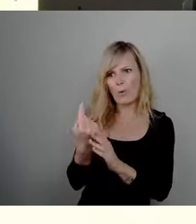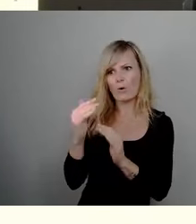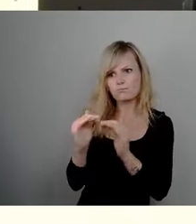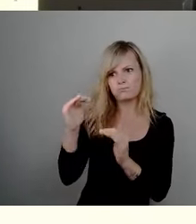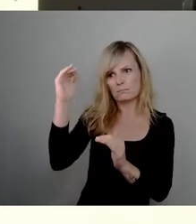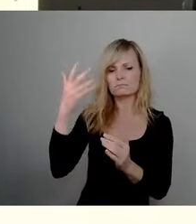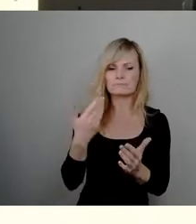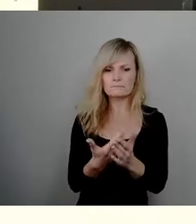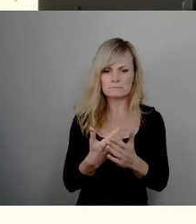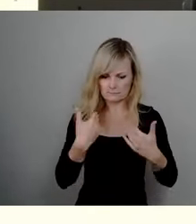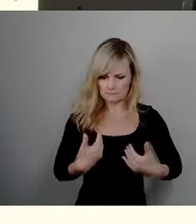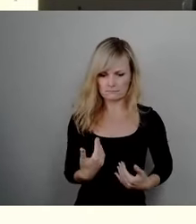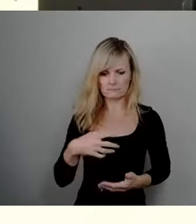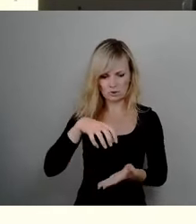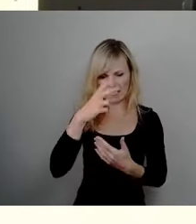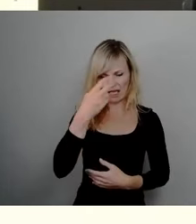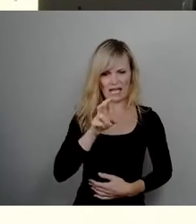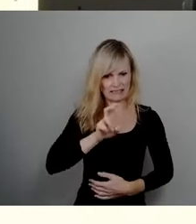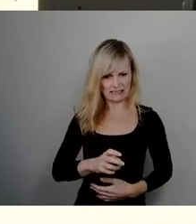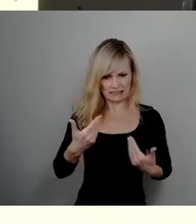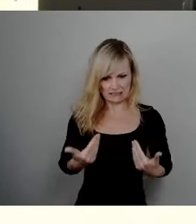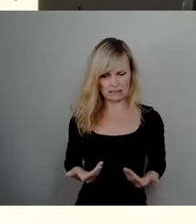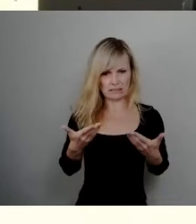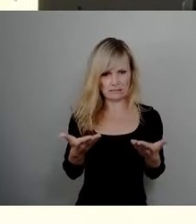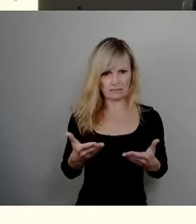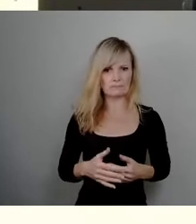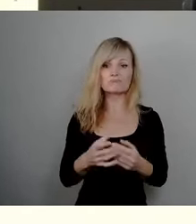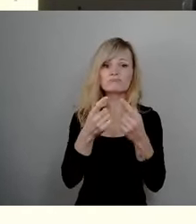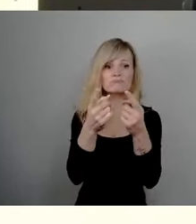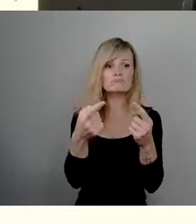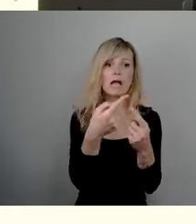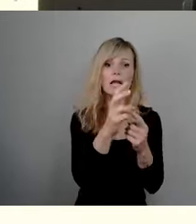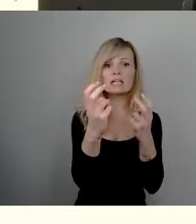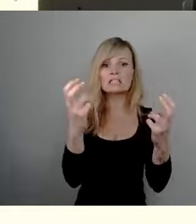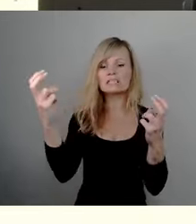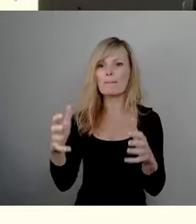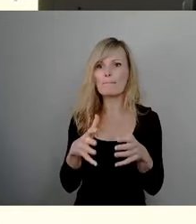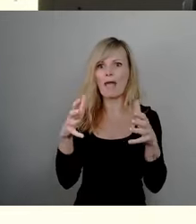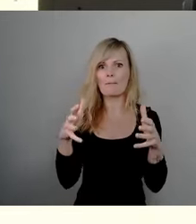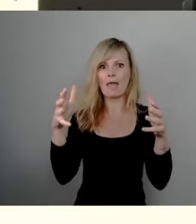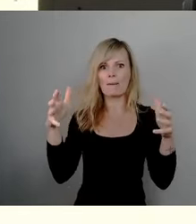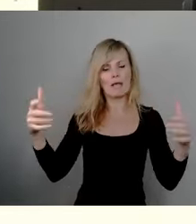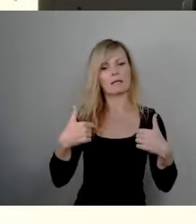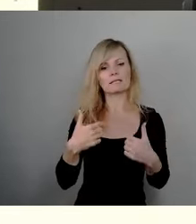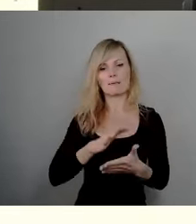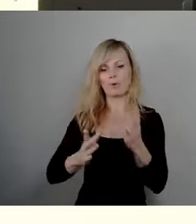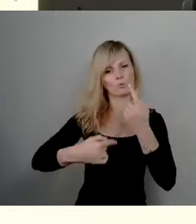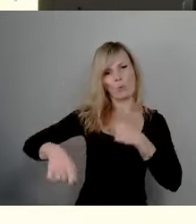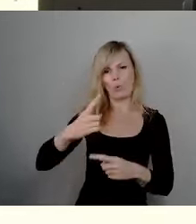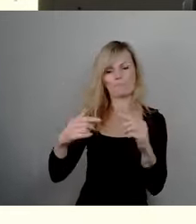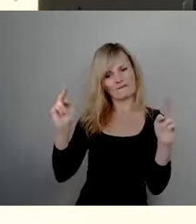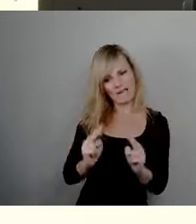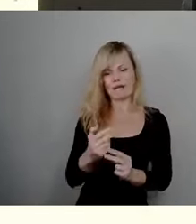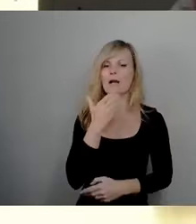ich hier im Stadtrat, so wie andere vielleicht hier dafür sitzen, das alles größer und größer zu machen. Ich möchte genau das Gegenteil. Danke.